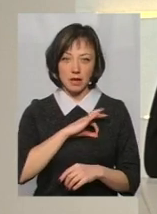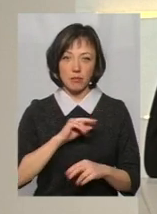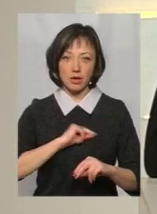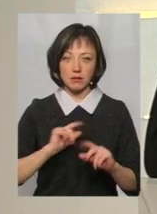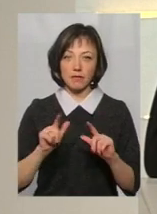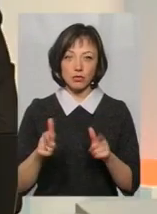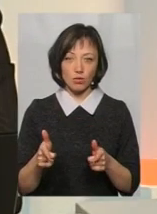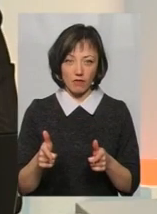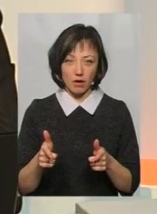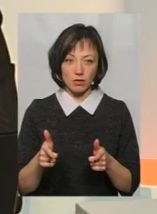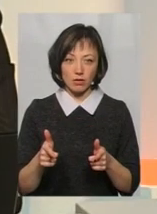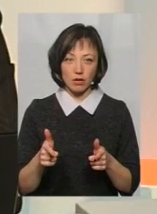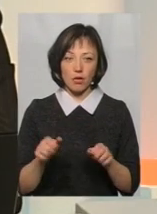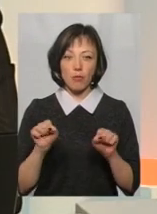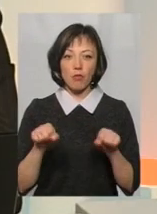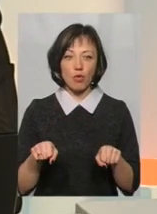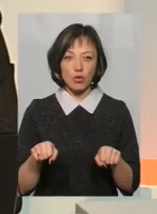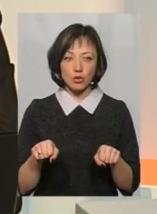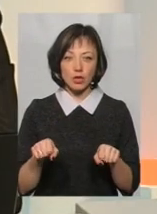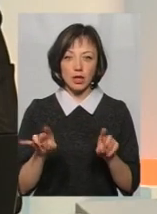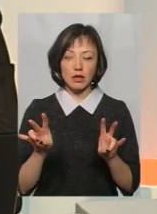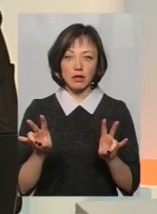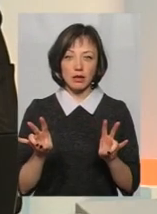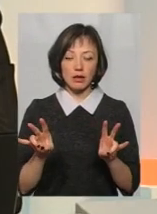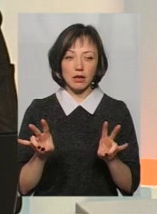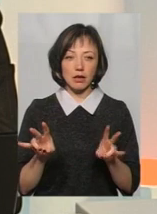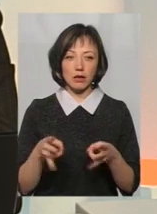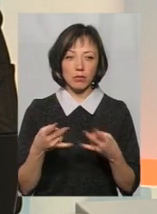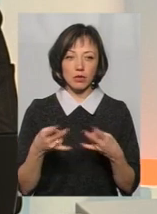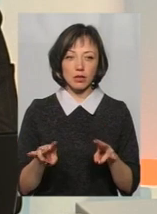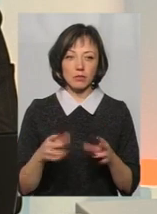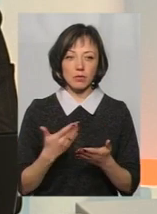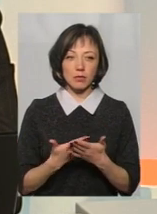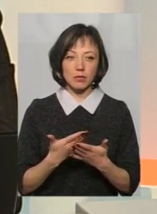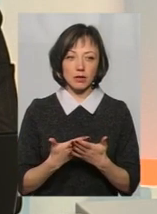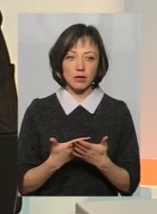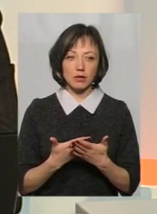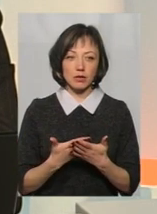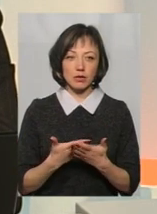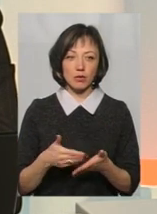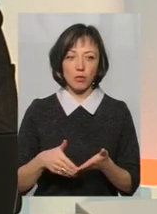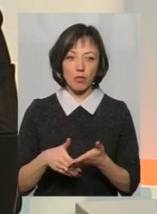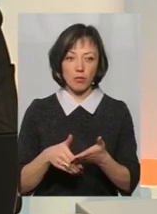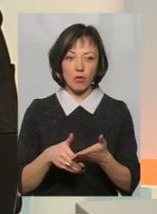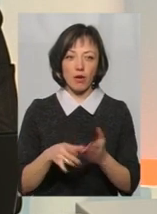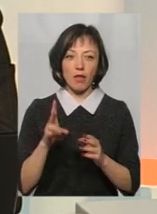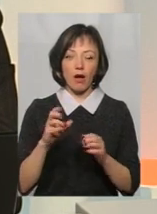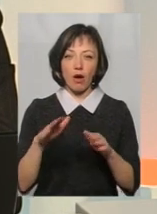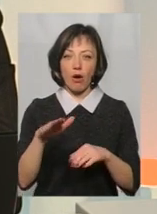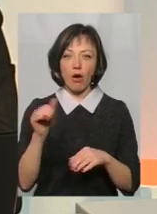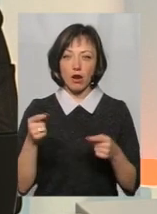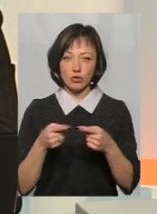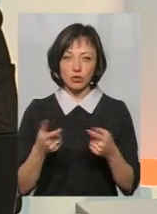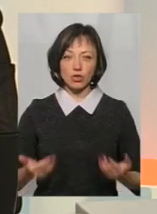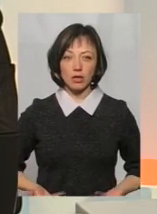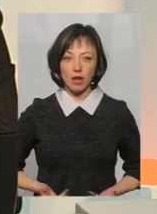працевлаштуванню. Може, не потрібна, допустим, допомога на аренду житла, але